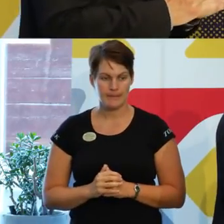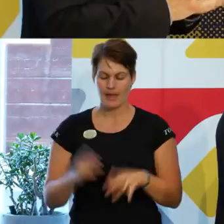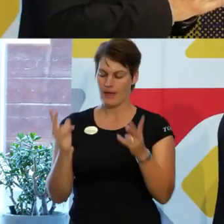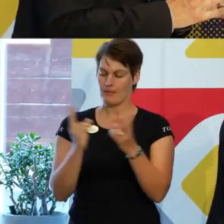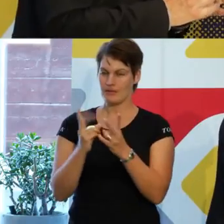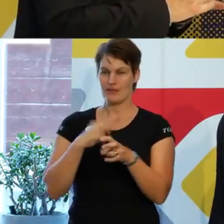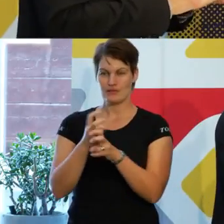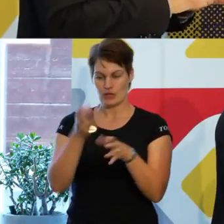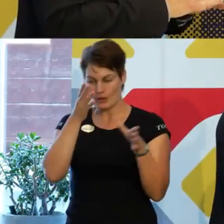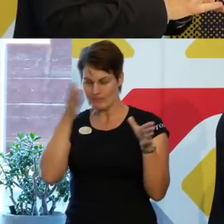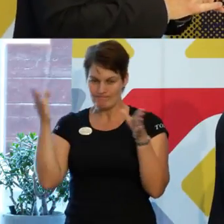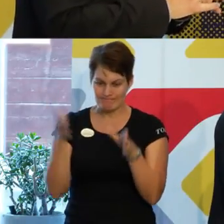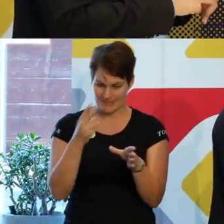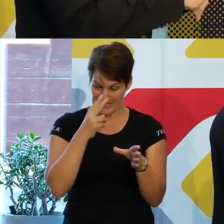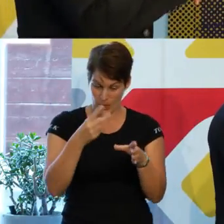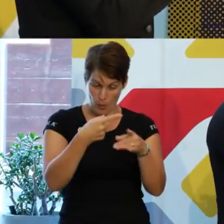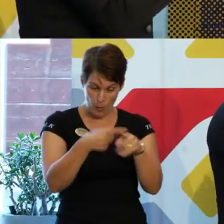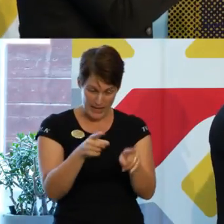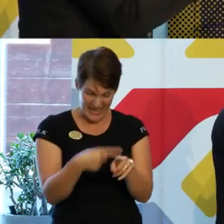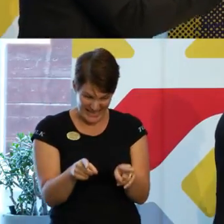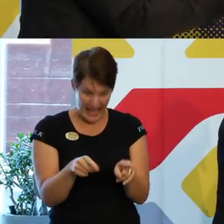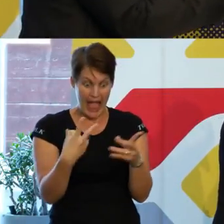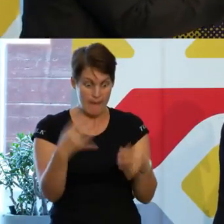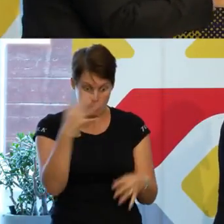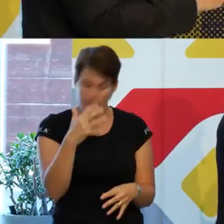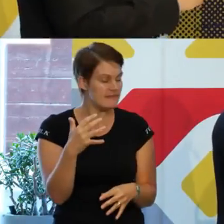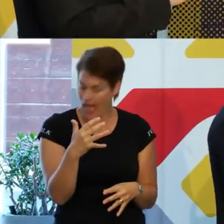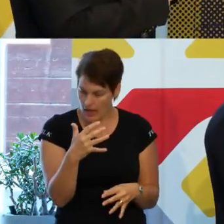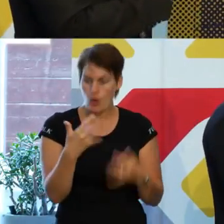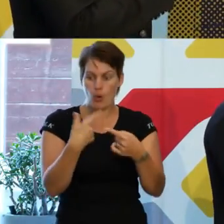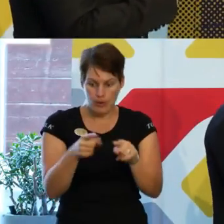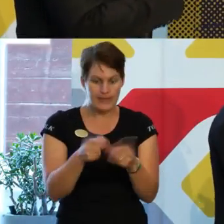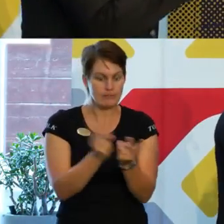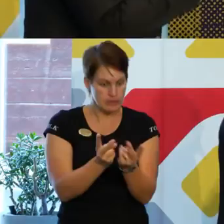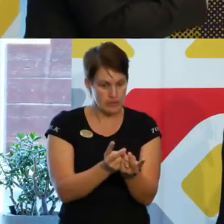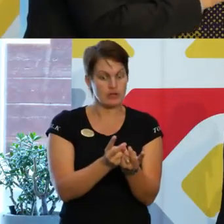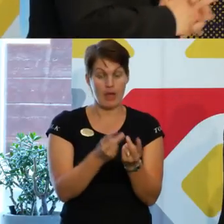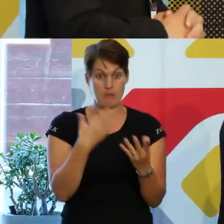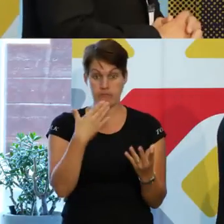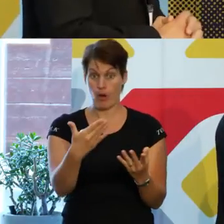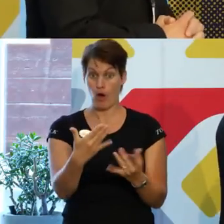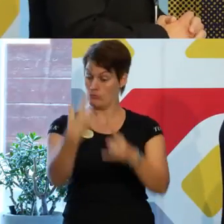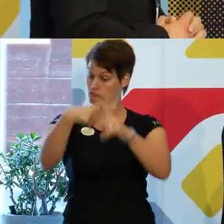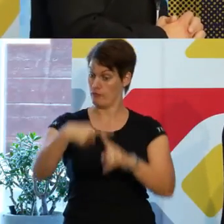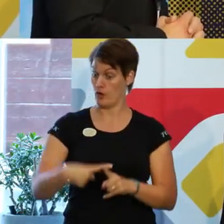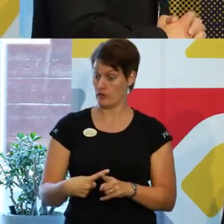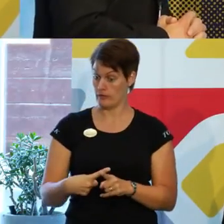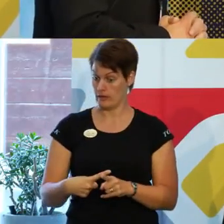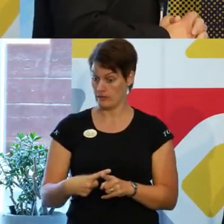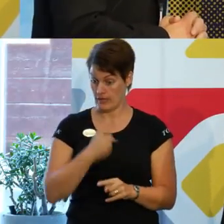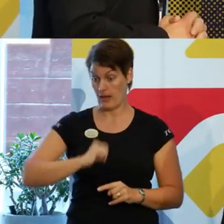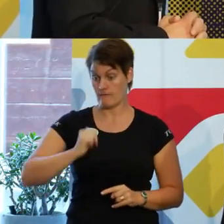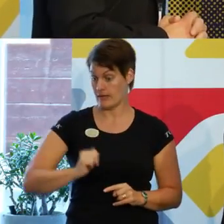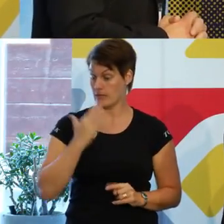fokus på att se olikheter inte som ett problem som ska lösas utan som en genuin tillgång. Och det känner jag att vi faktiskt gör.